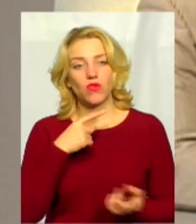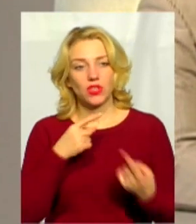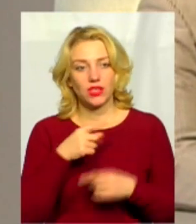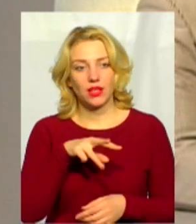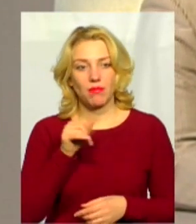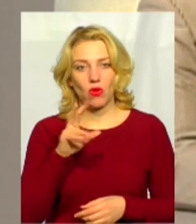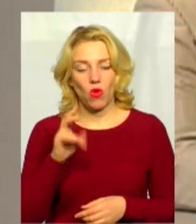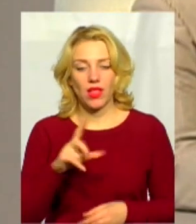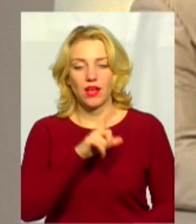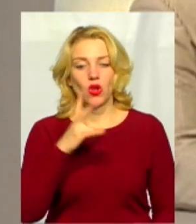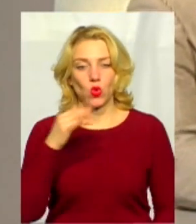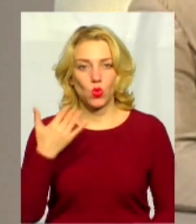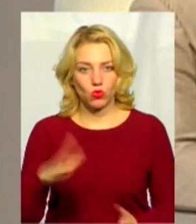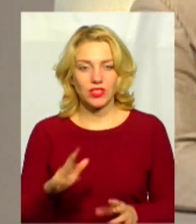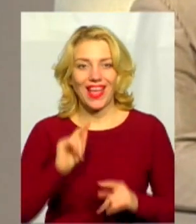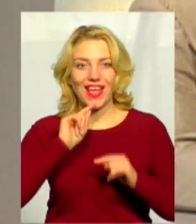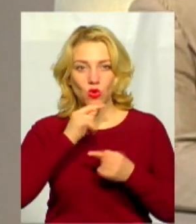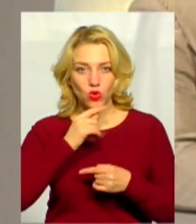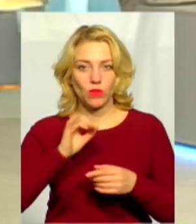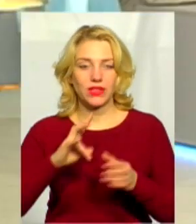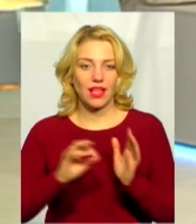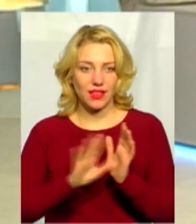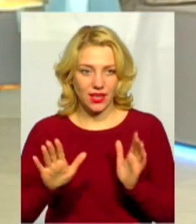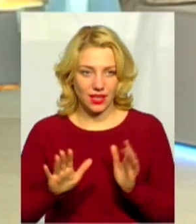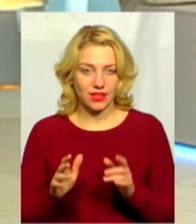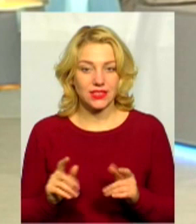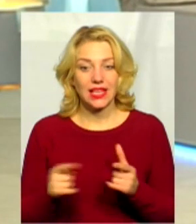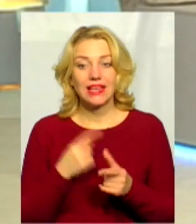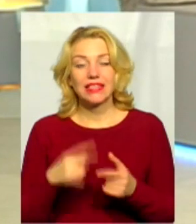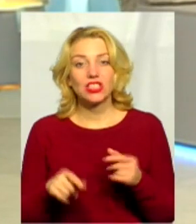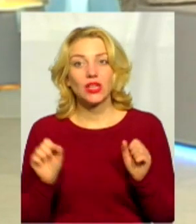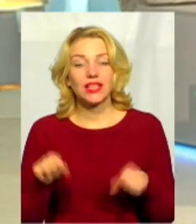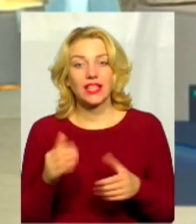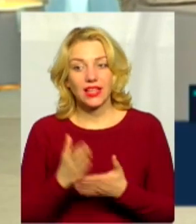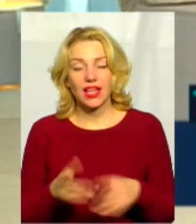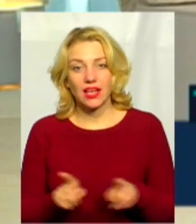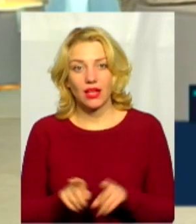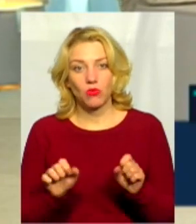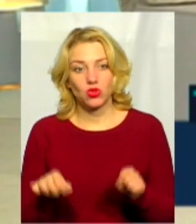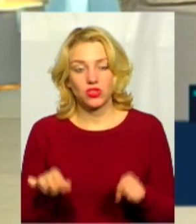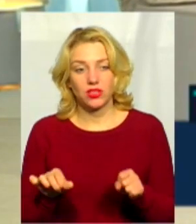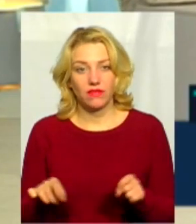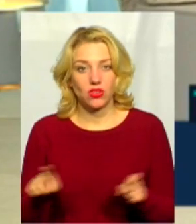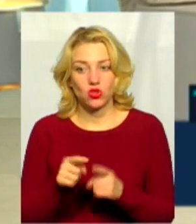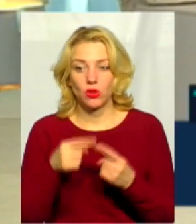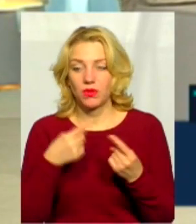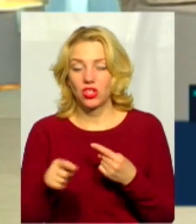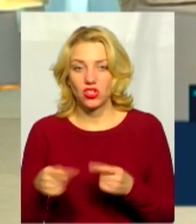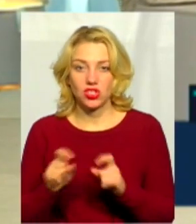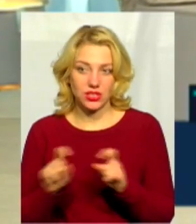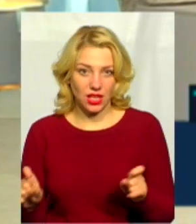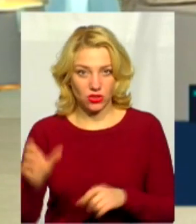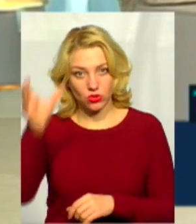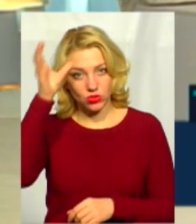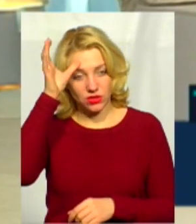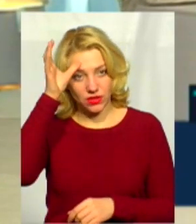запитати. Ось ХНУ вже економить на енергетики. Чи є така можливість, щоб решта закладів освіти